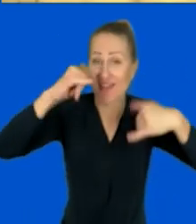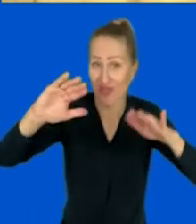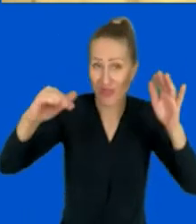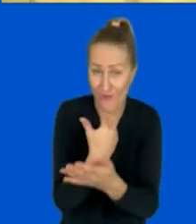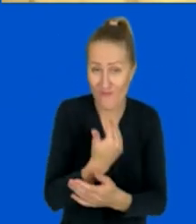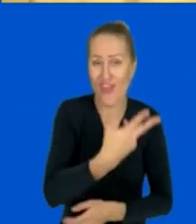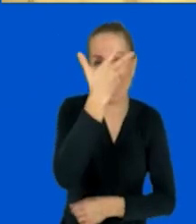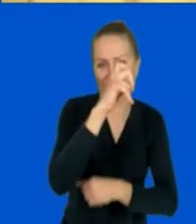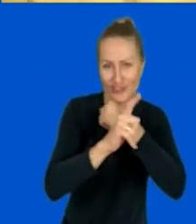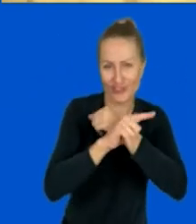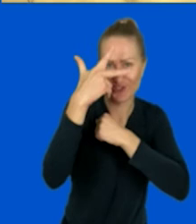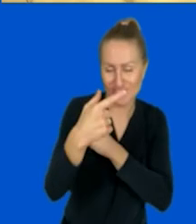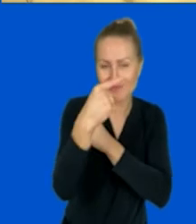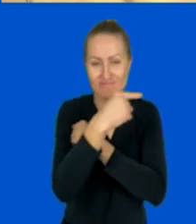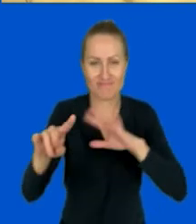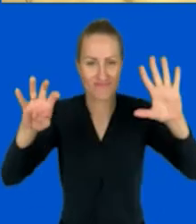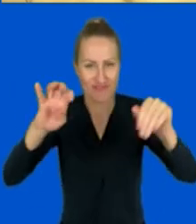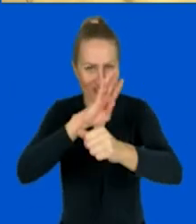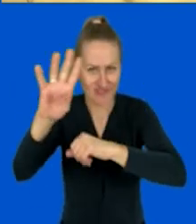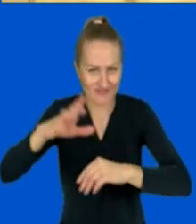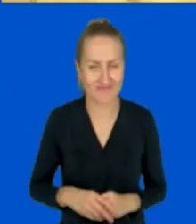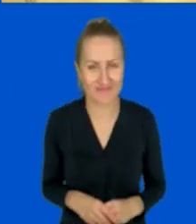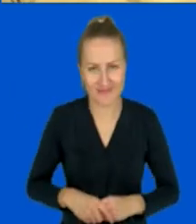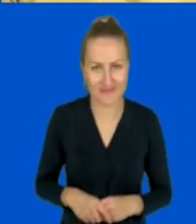373-914.